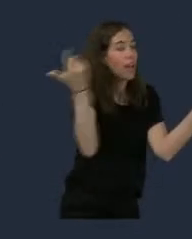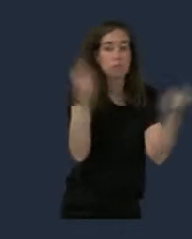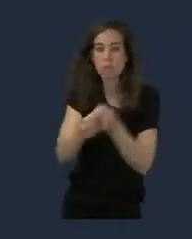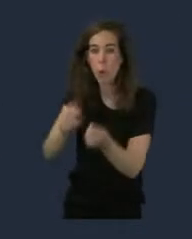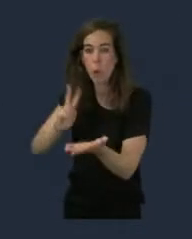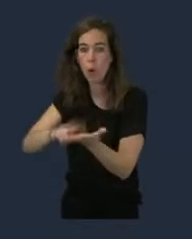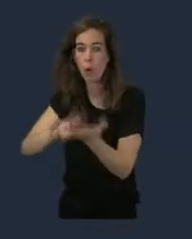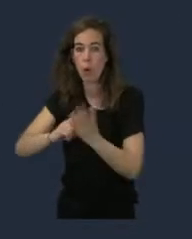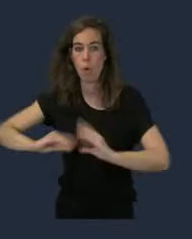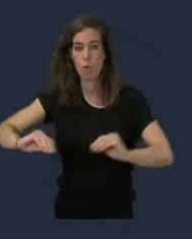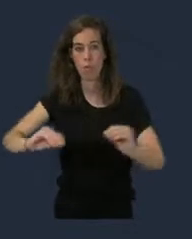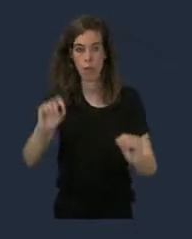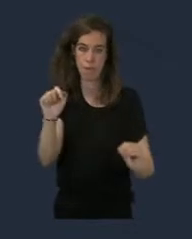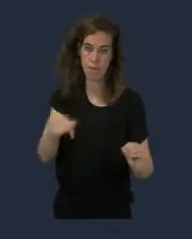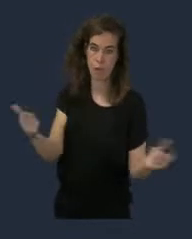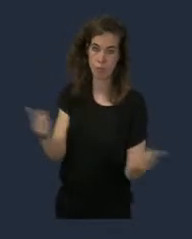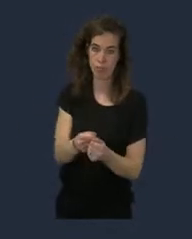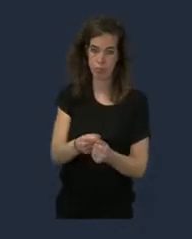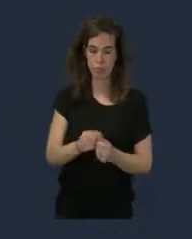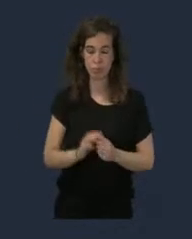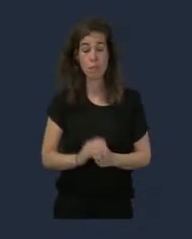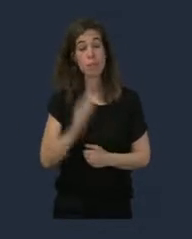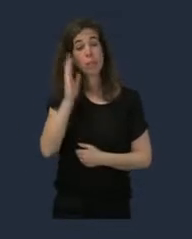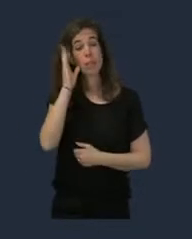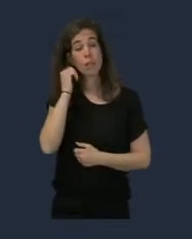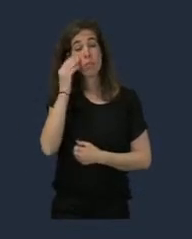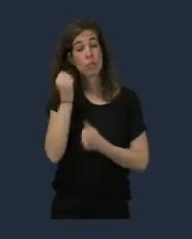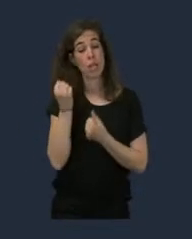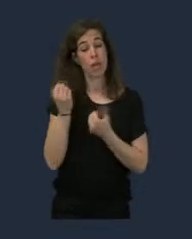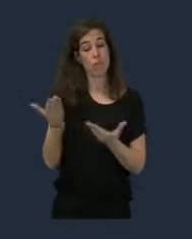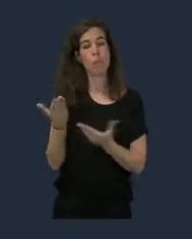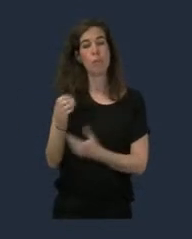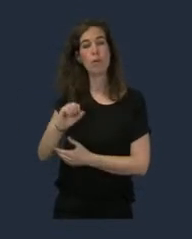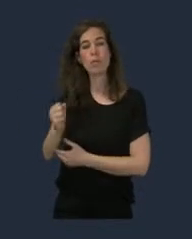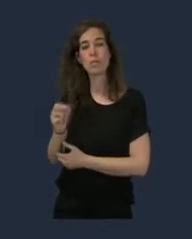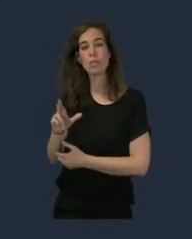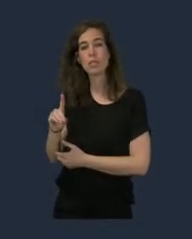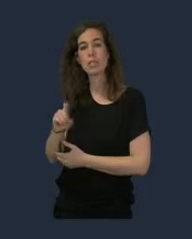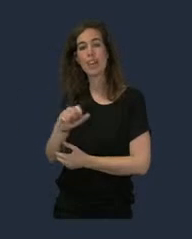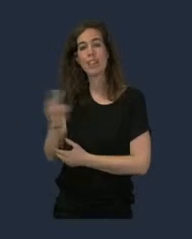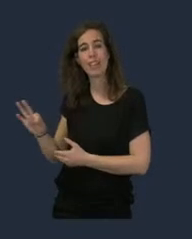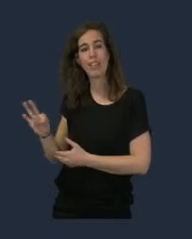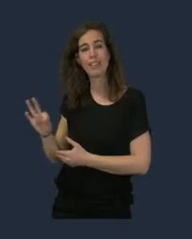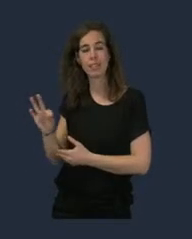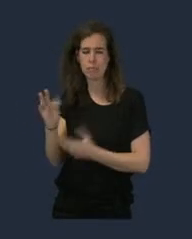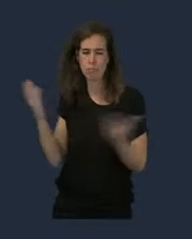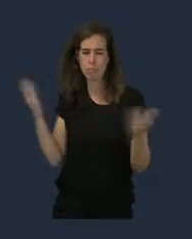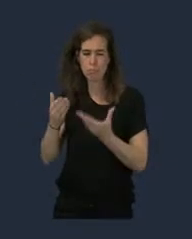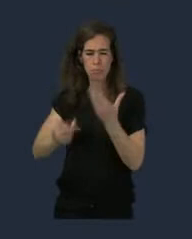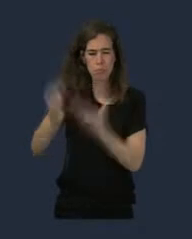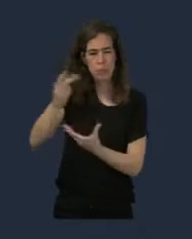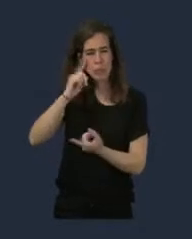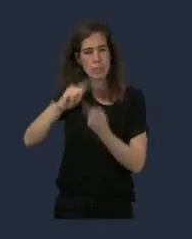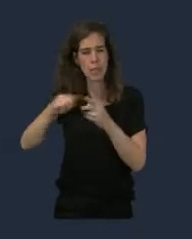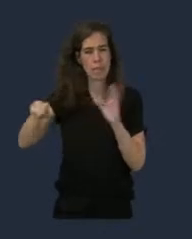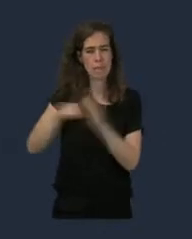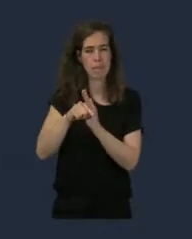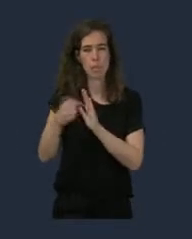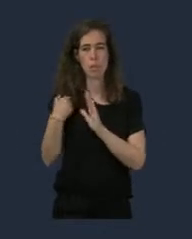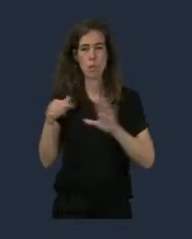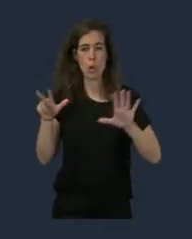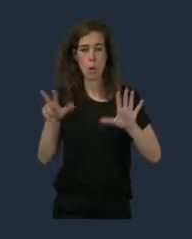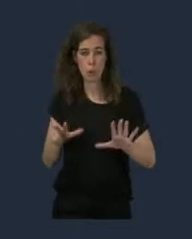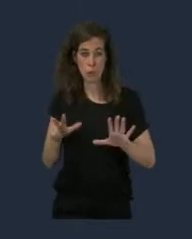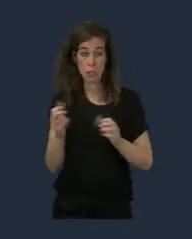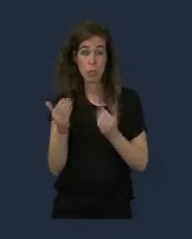nous proposons que le SOADET, et en particulier la règle numéro 8 qui nous est proposée, soit amendée de